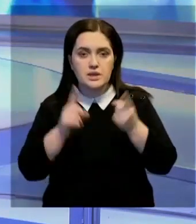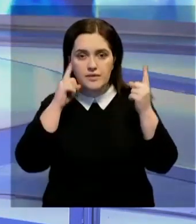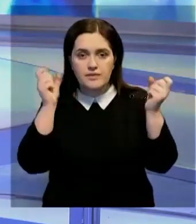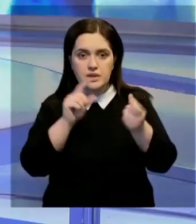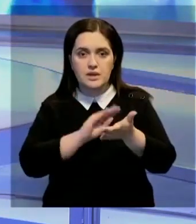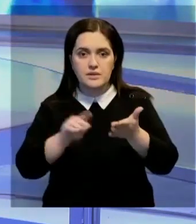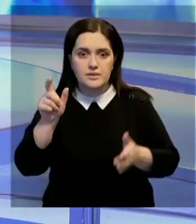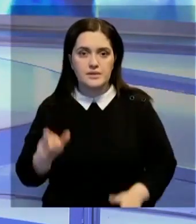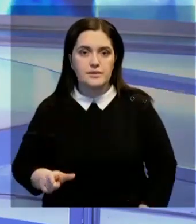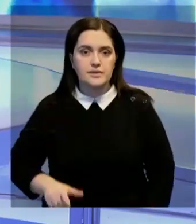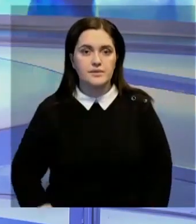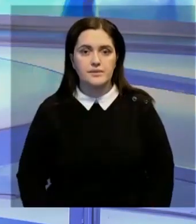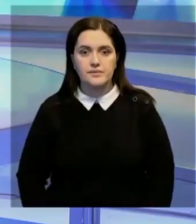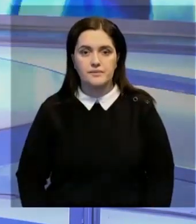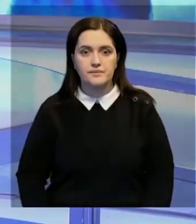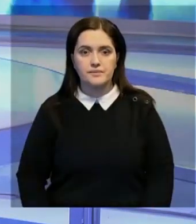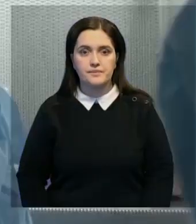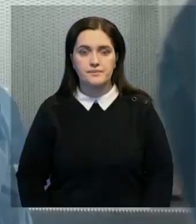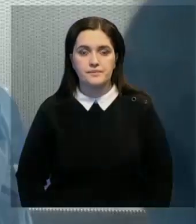заразиться, выясняла Юлия Тужилкина.